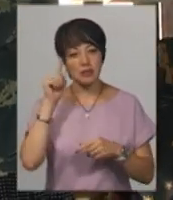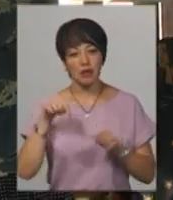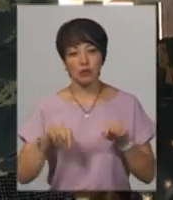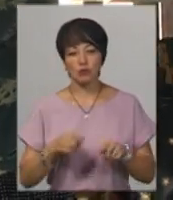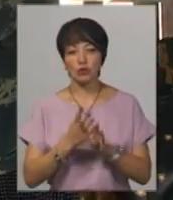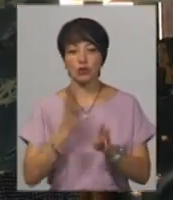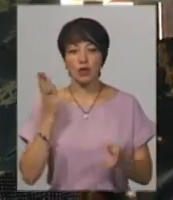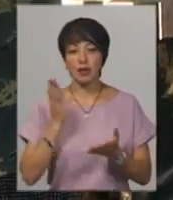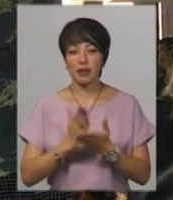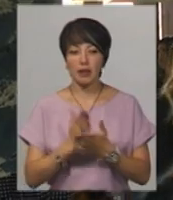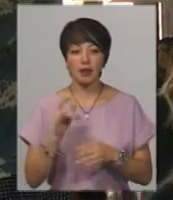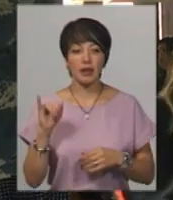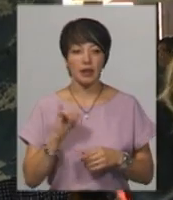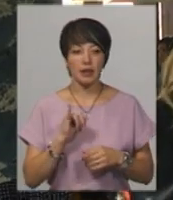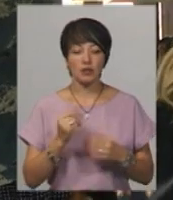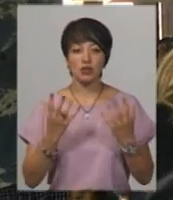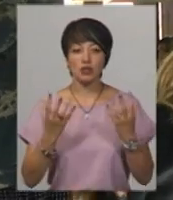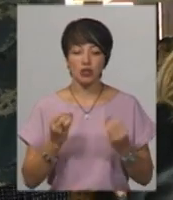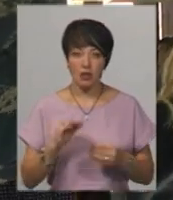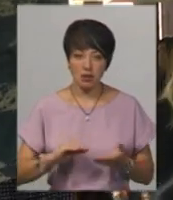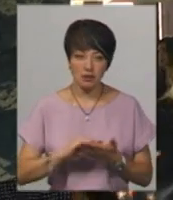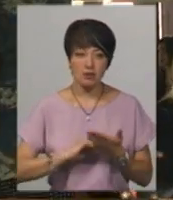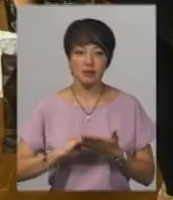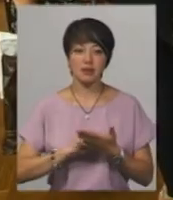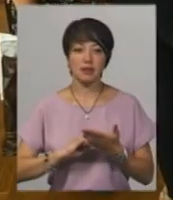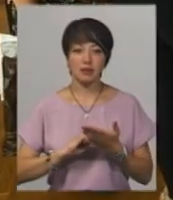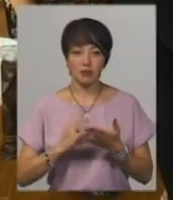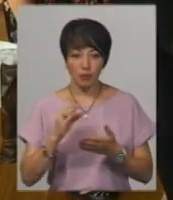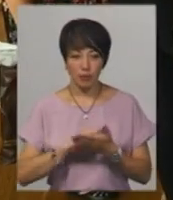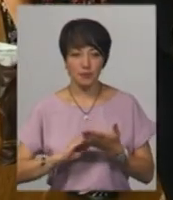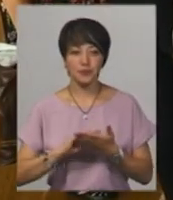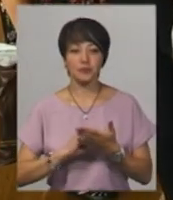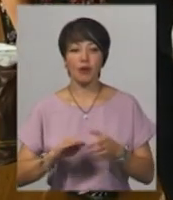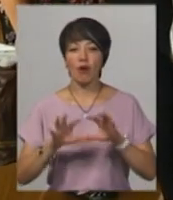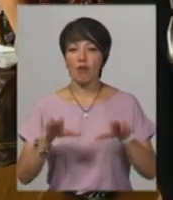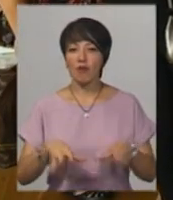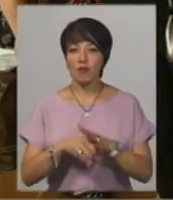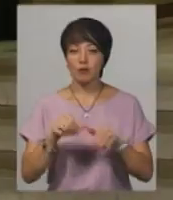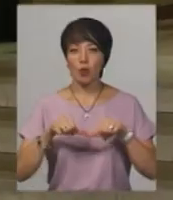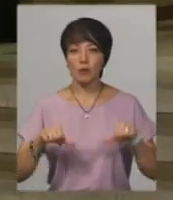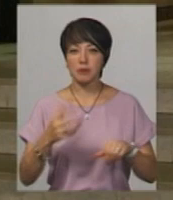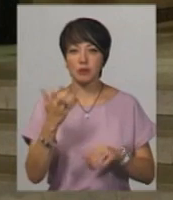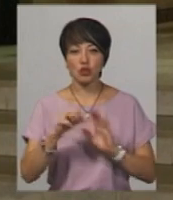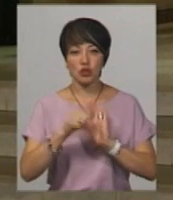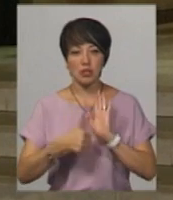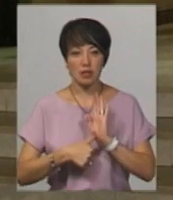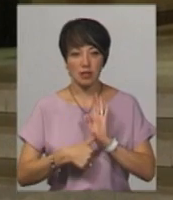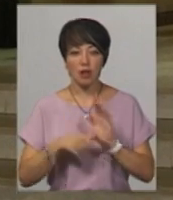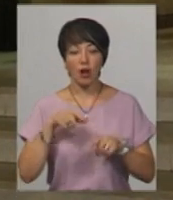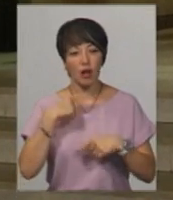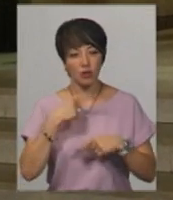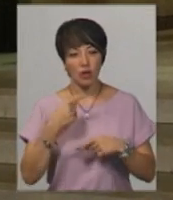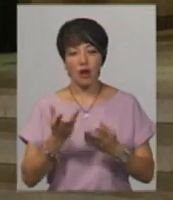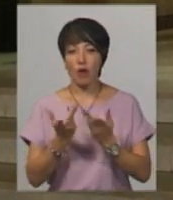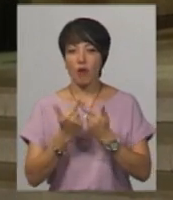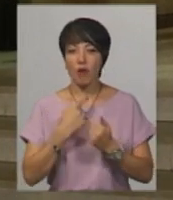черга є. І ще раз, перерахували ще раз. Голова дільничної виборчої комісії номер 516 Наталія Медус каже,